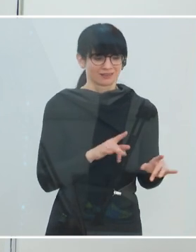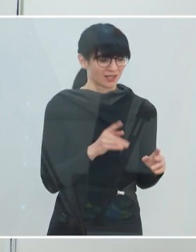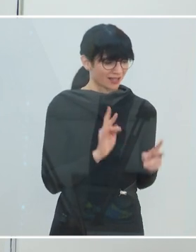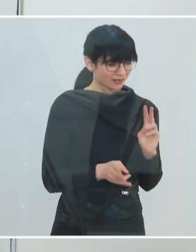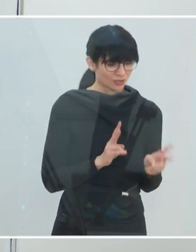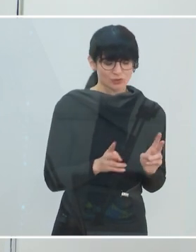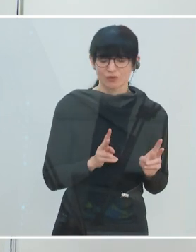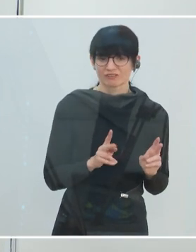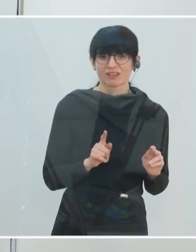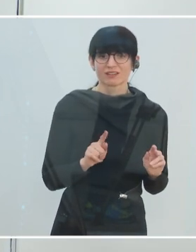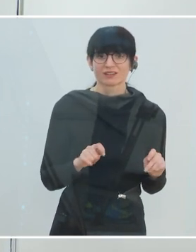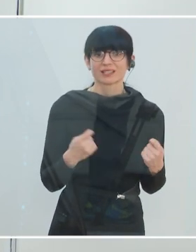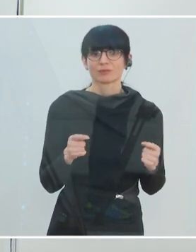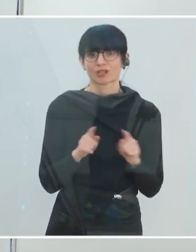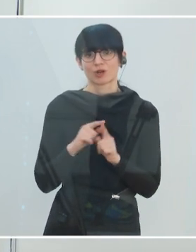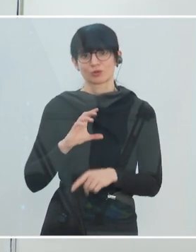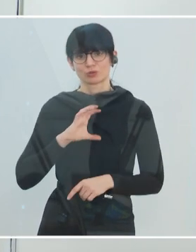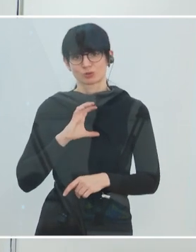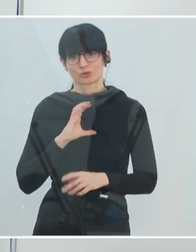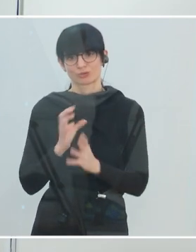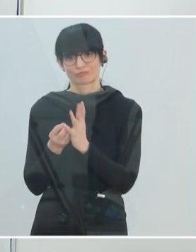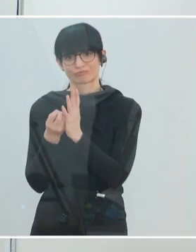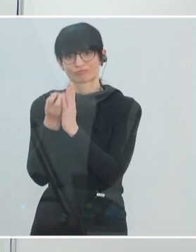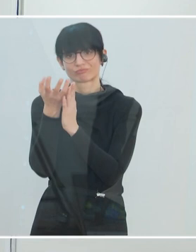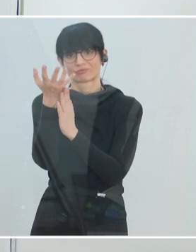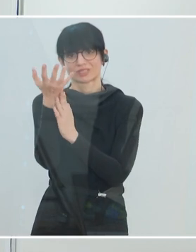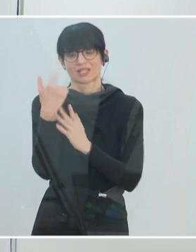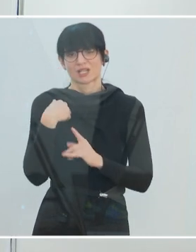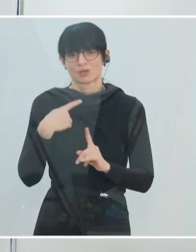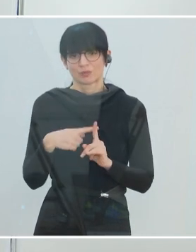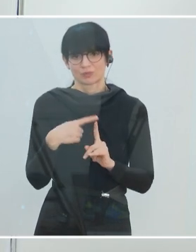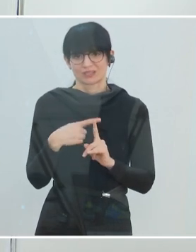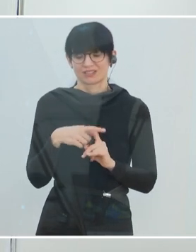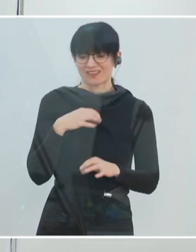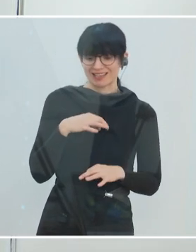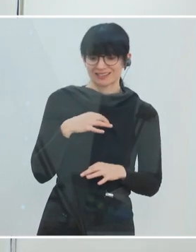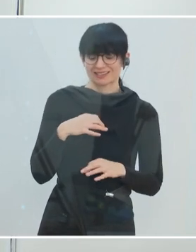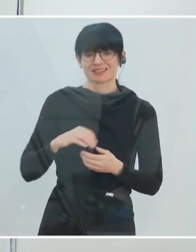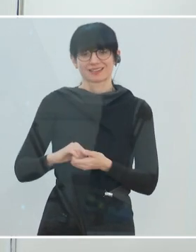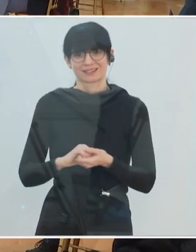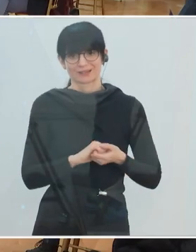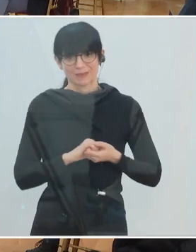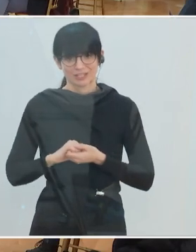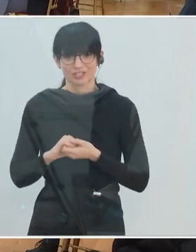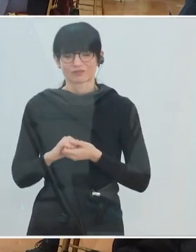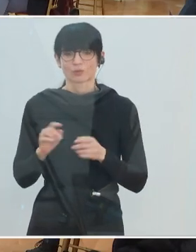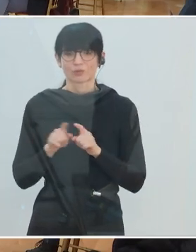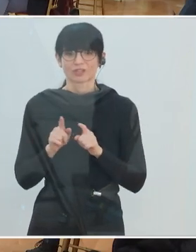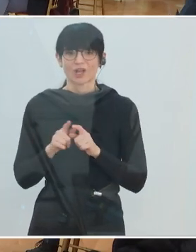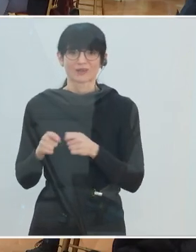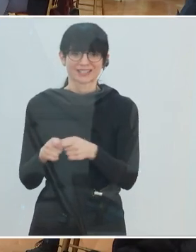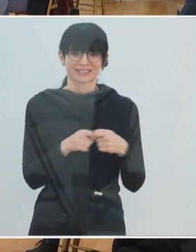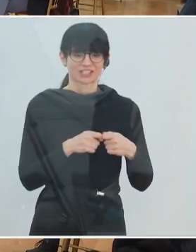Die schauen es einmal immer, die müssen wir nur nutzen. Und zwar als Einzelne, als Gesellschaft und als Menschheit. Danke. Vielen herzlichen Dank.